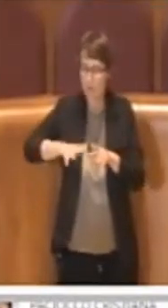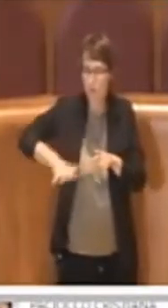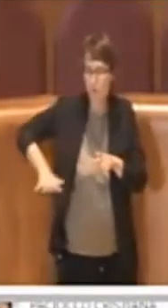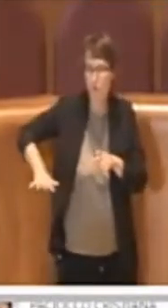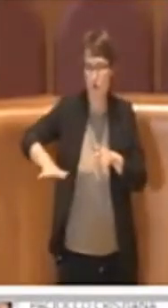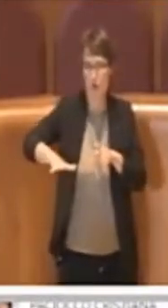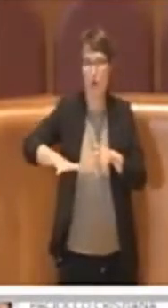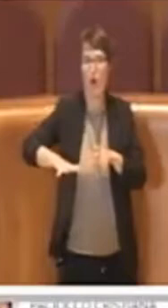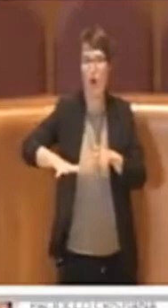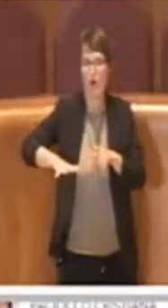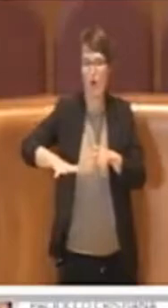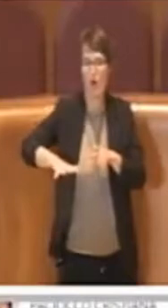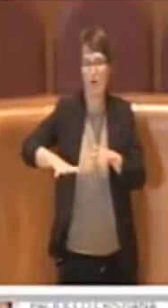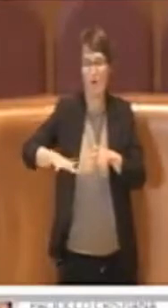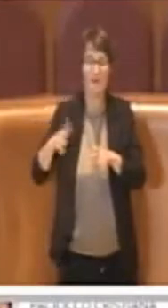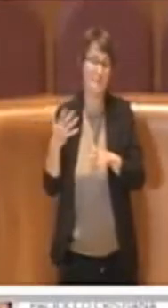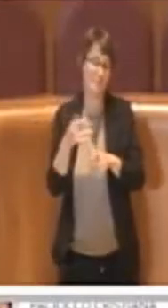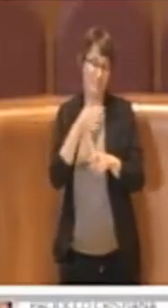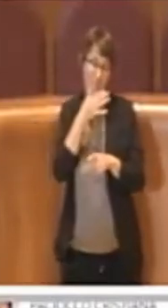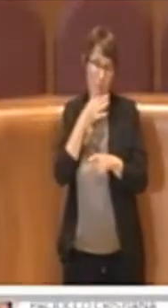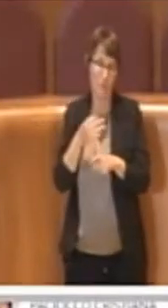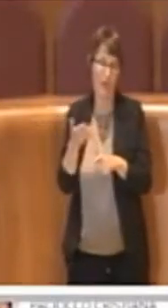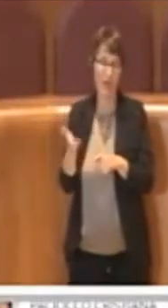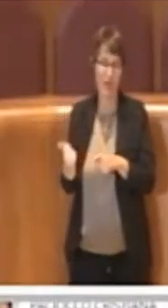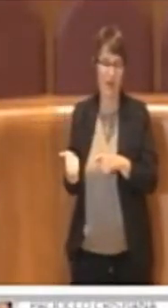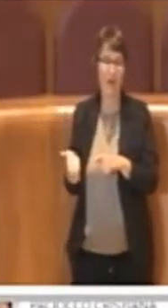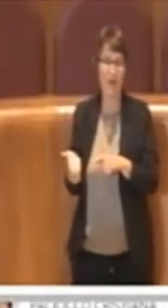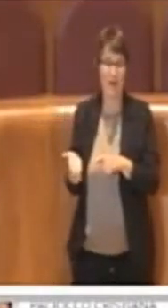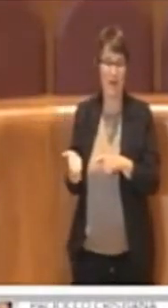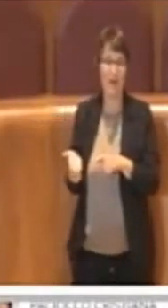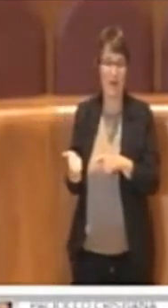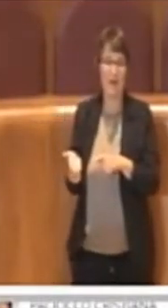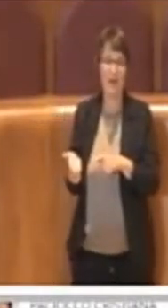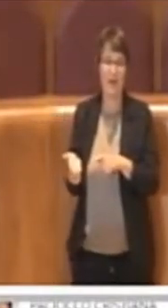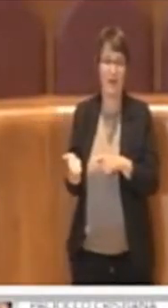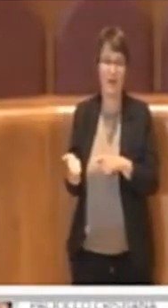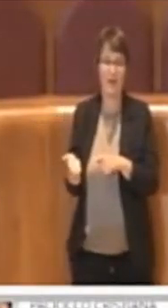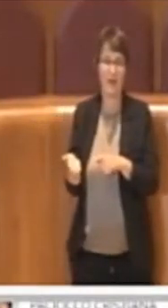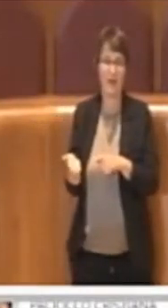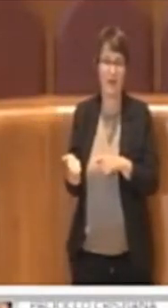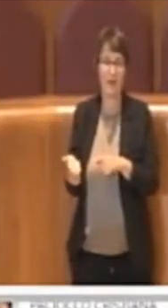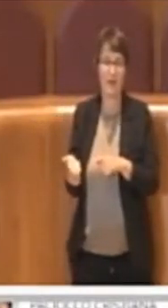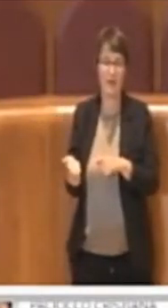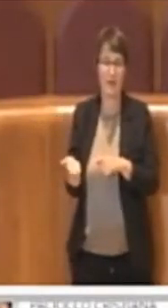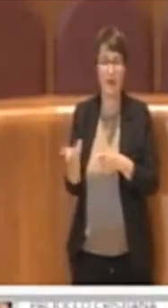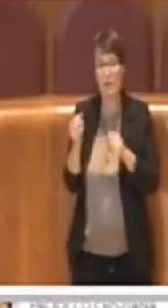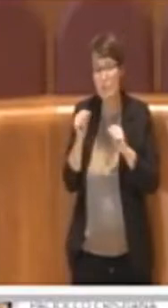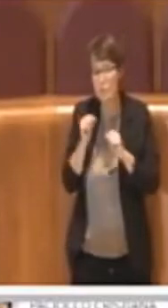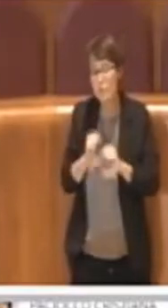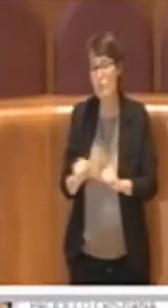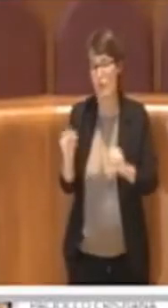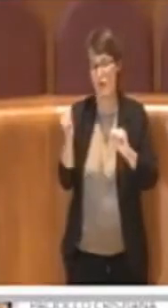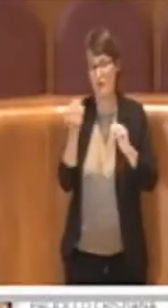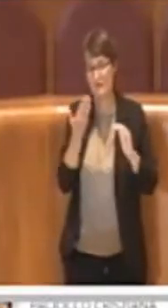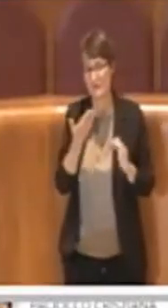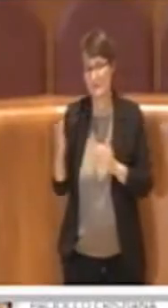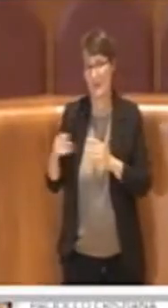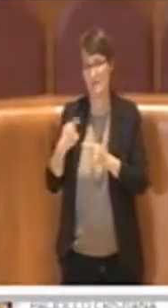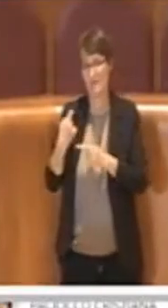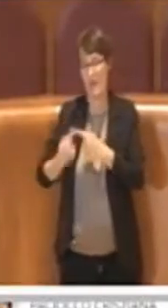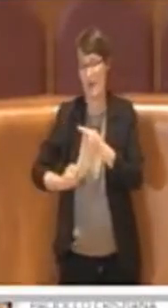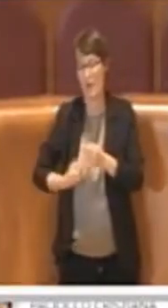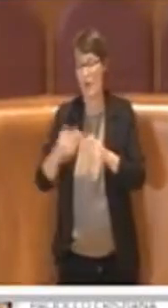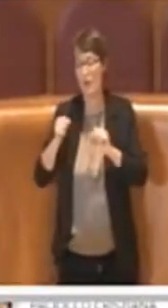bello, ancora appunto che può salvarsi e può salvaguardare alcune